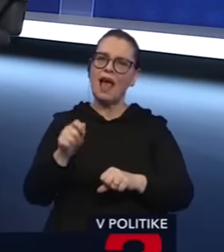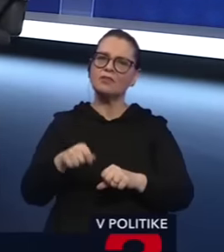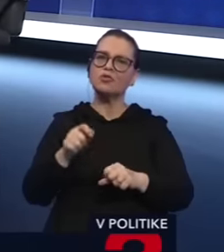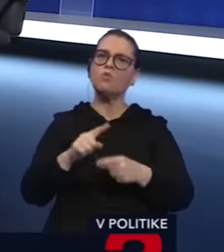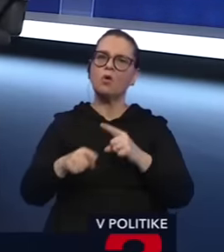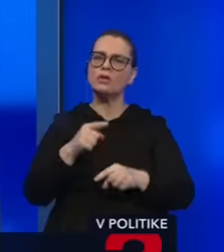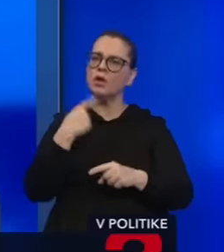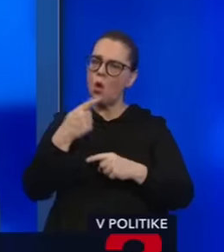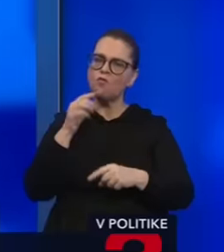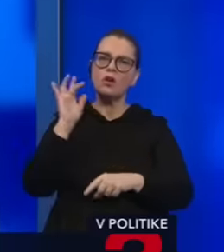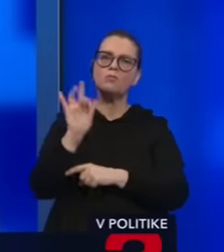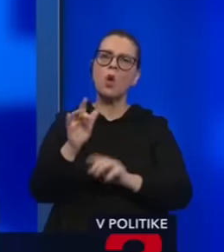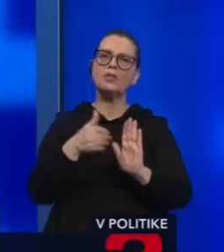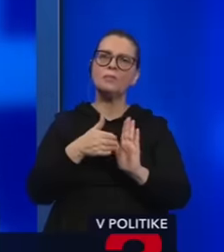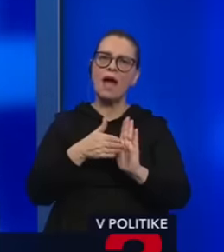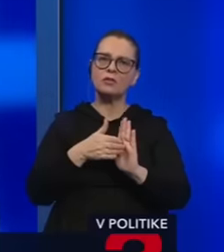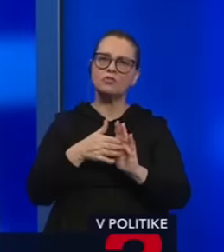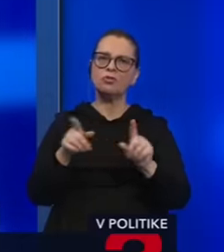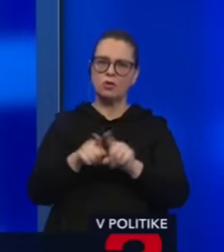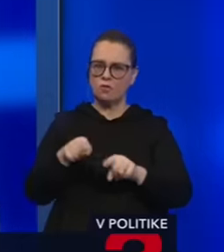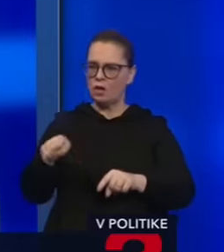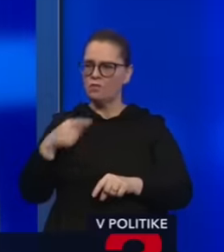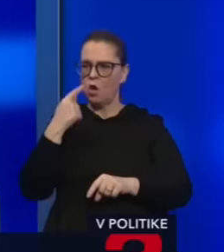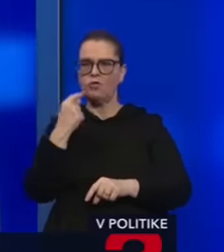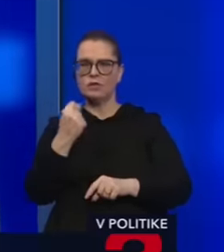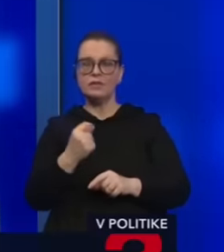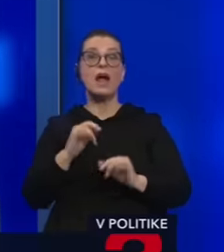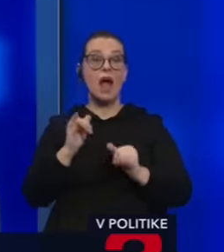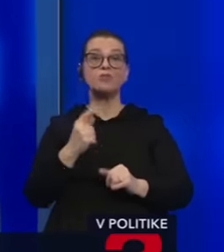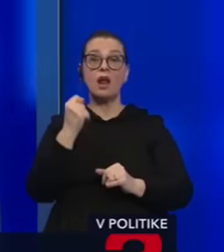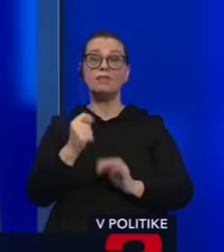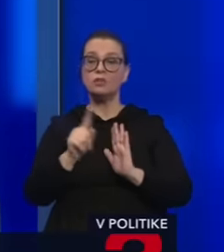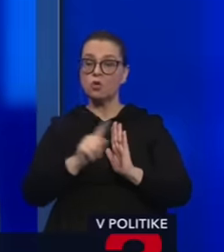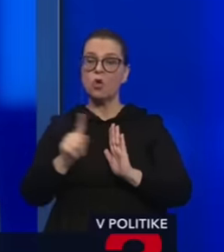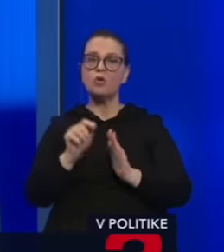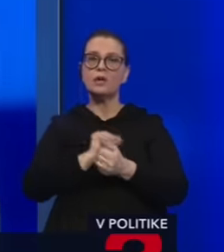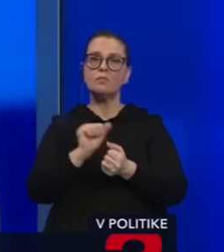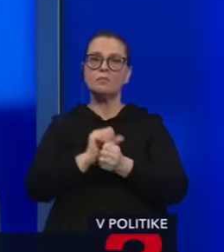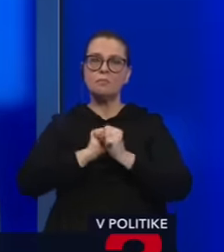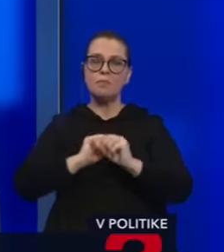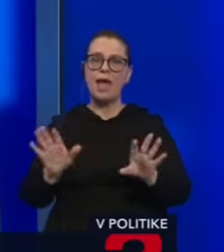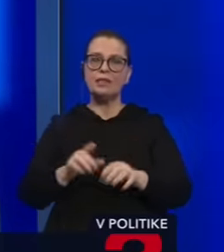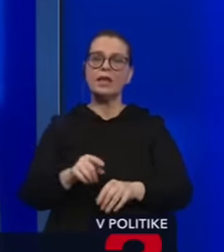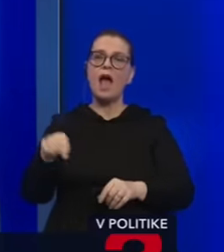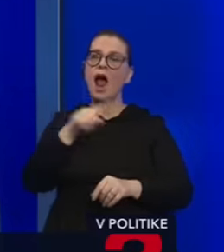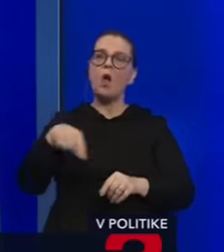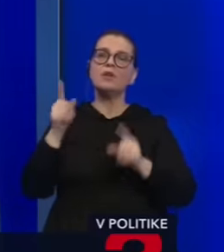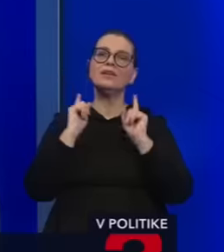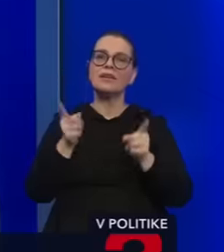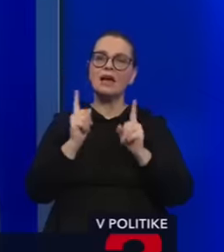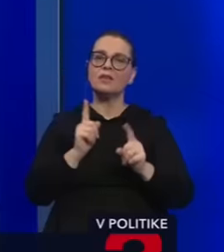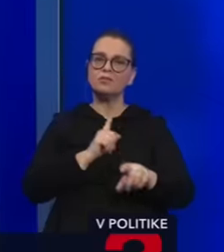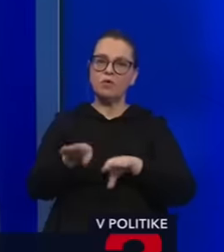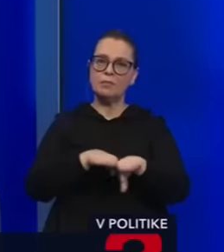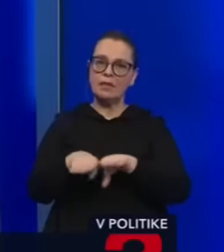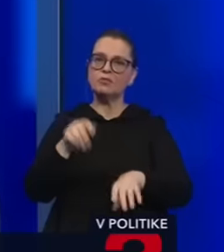Matoviča v reláciách. nikto z nich... Rovnako, ako vy spomínate Roberta Fica. Áno, lenže Robert Fica chodí do médií. Lenže oni zakazujú vlastným ministrom